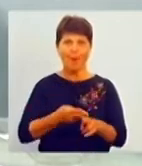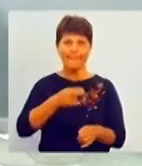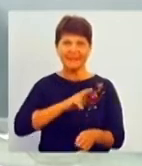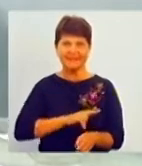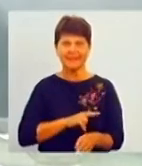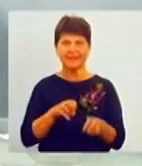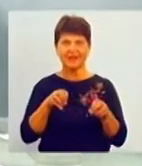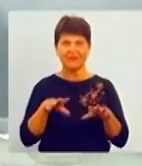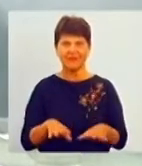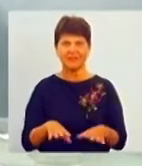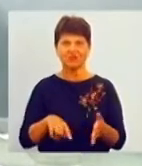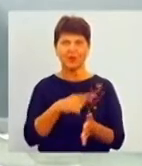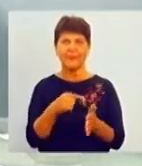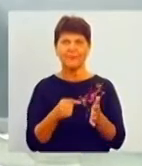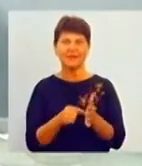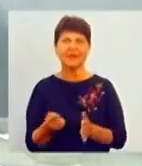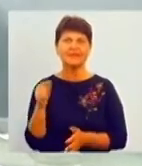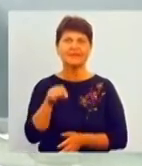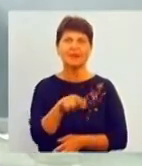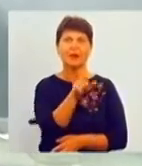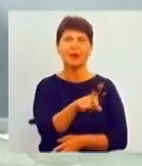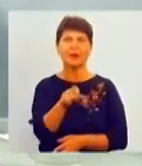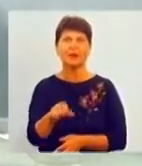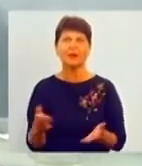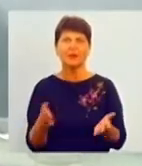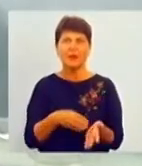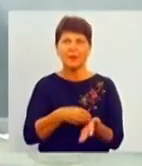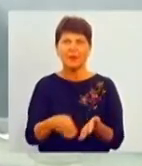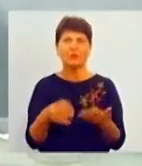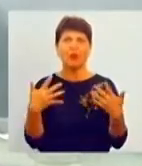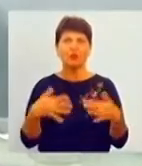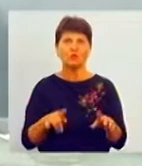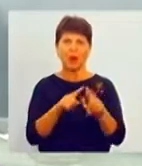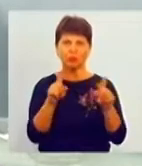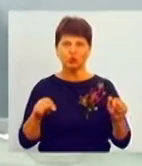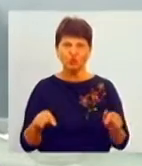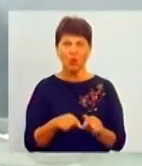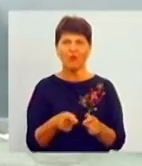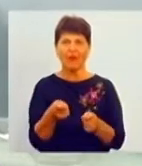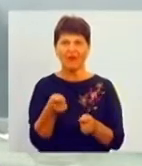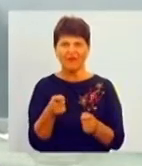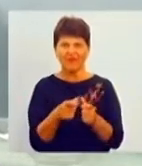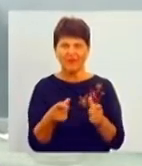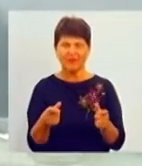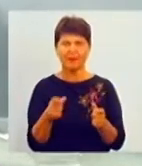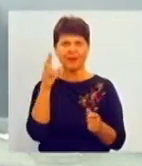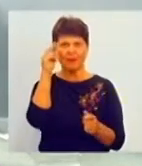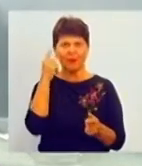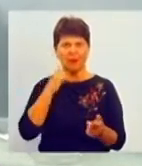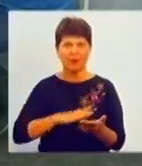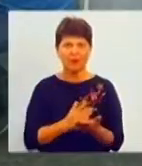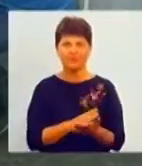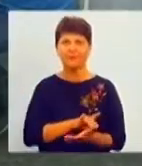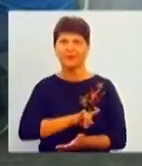вирішення питань з тими клієнтами, які придбали вже путівки, квитки і орієнтувалися на якісь певні дати і на виліти саме із